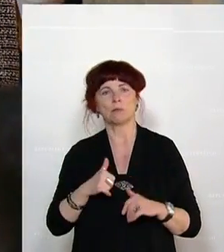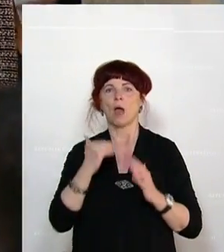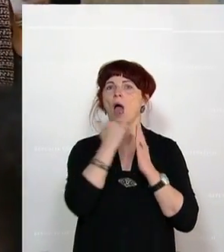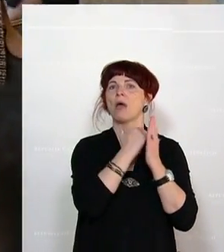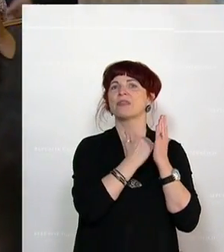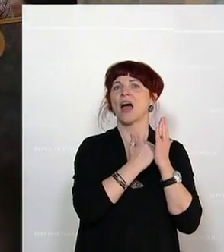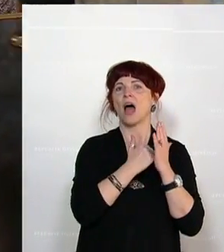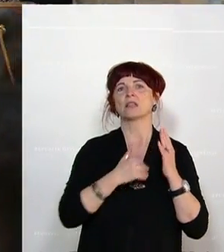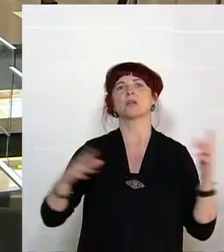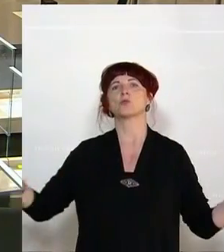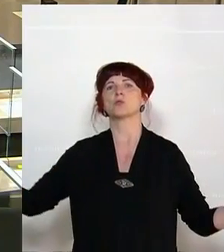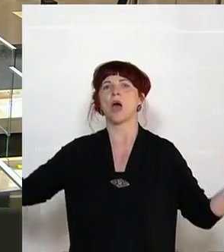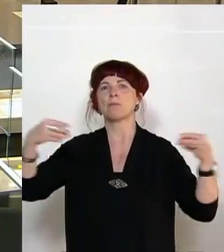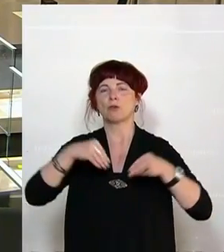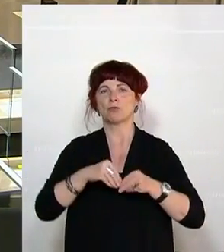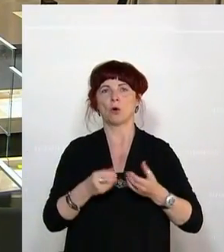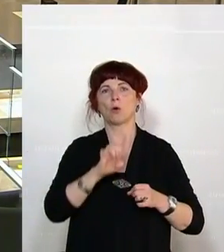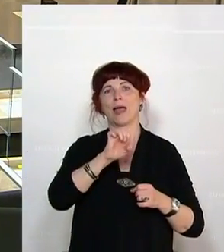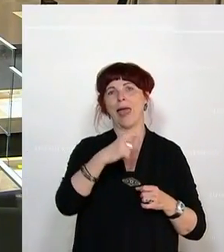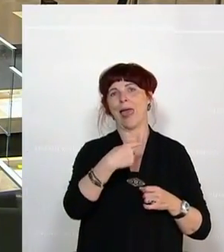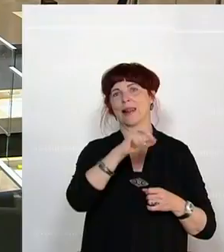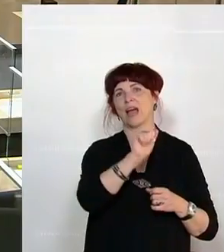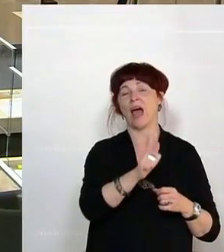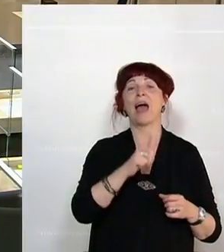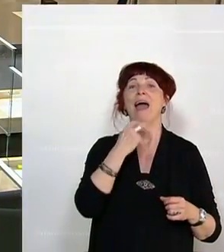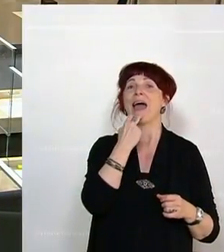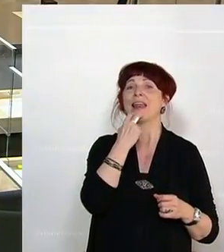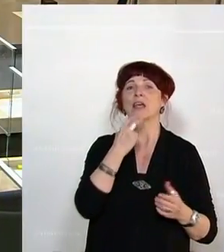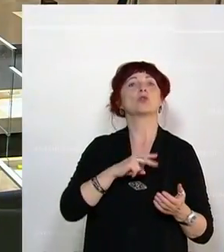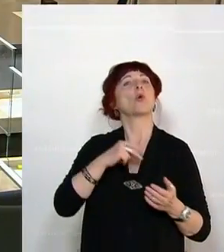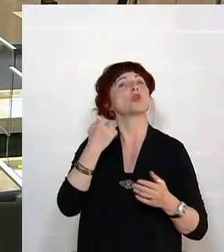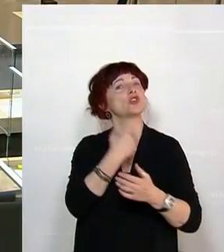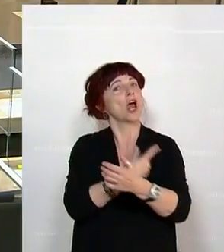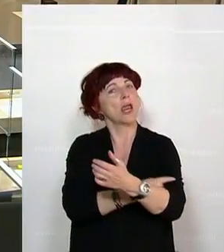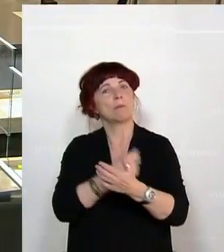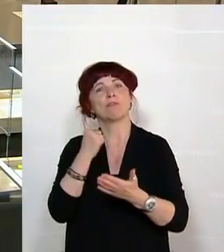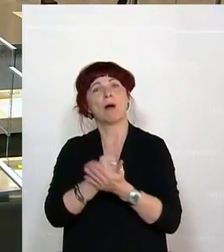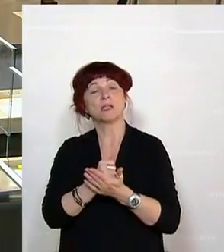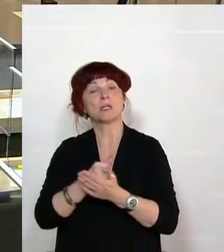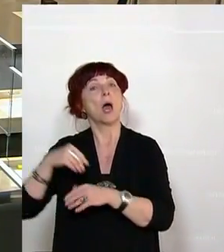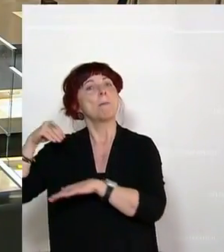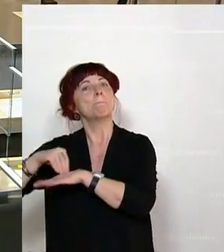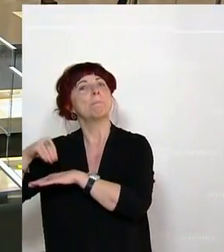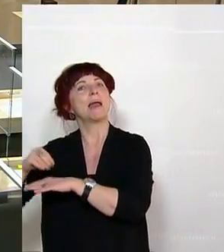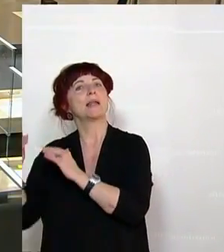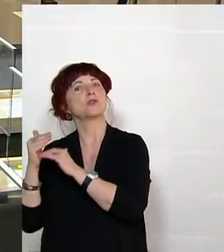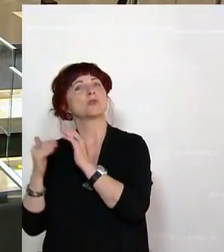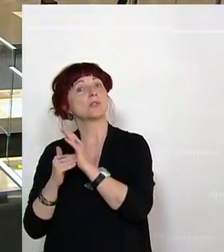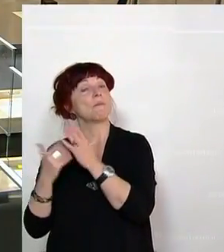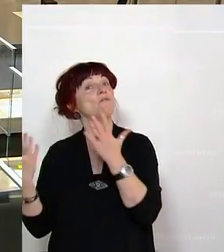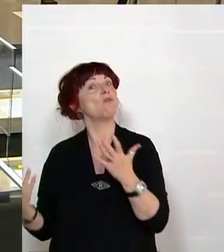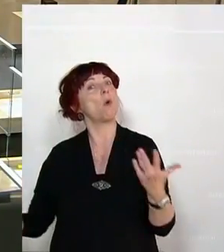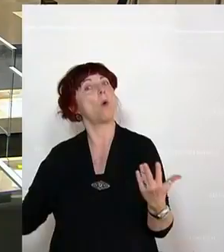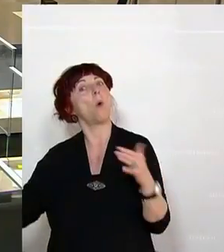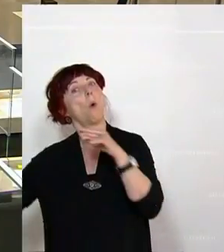statt, aus Elga, aus dem elektronischen Impfpass, aus dem elektronischen Meldesystem. Alles zusammengeführt im Gesundheitsministerium